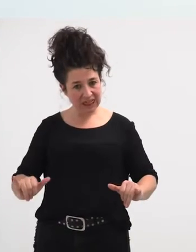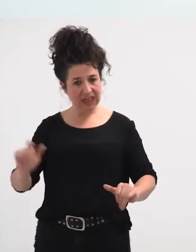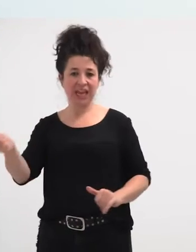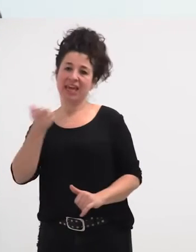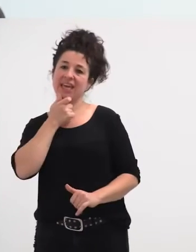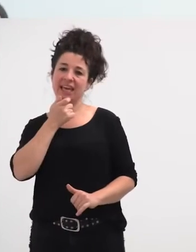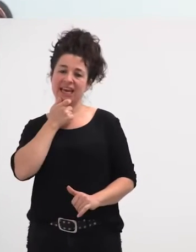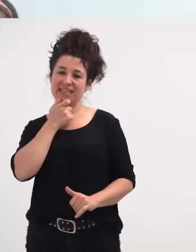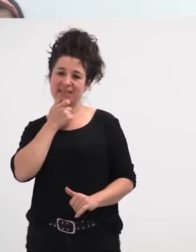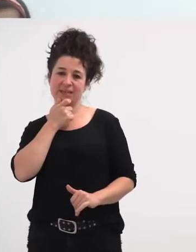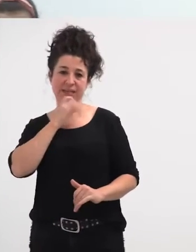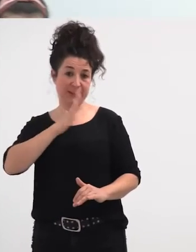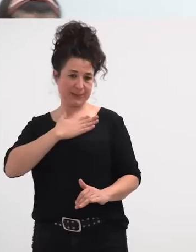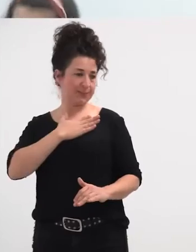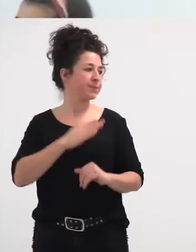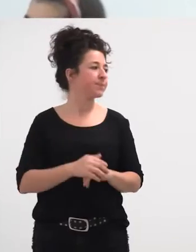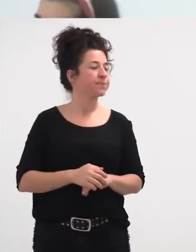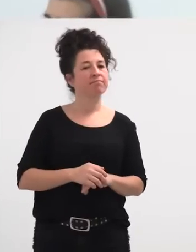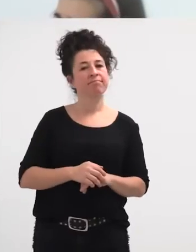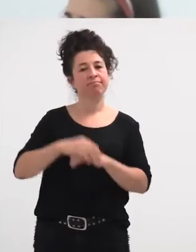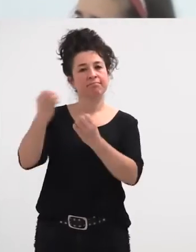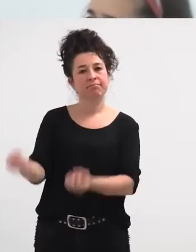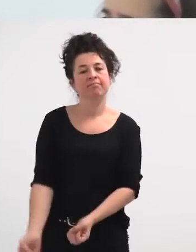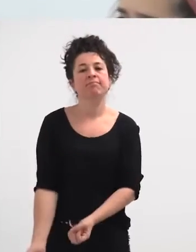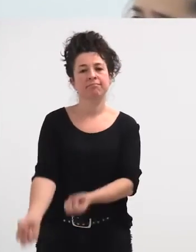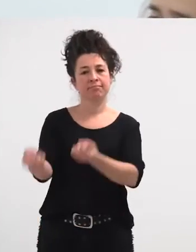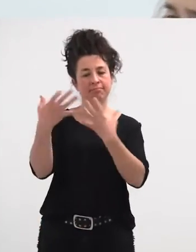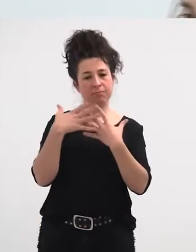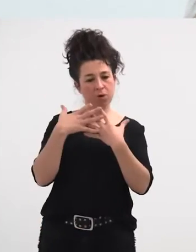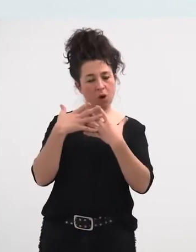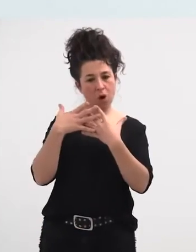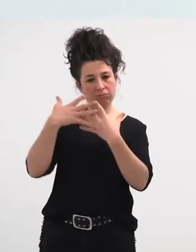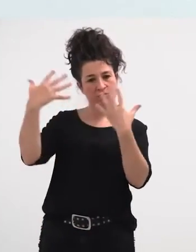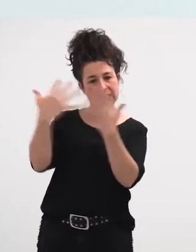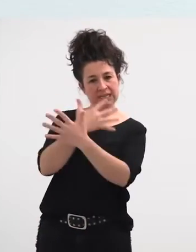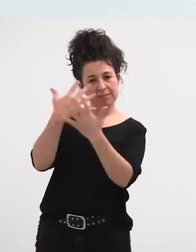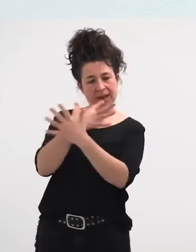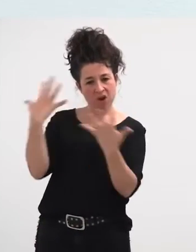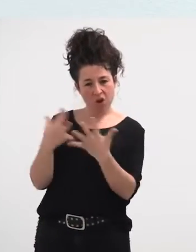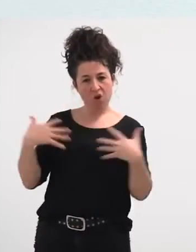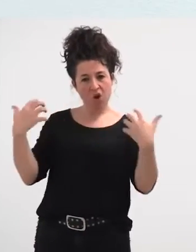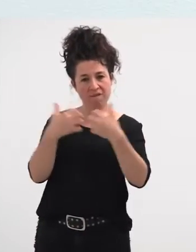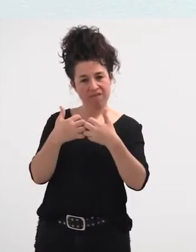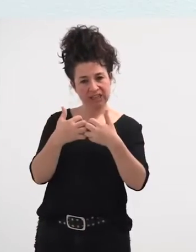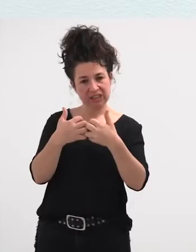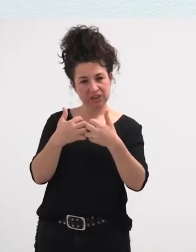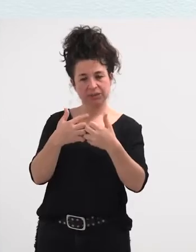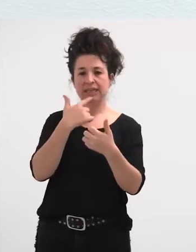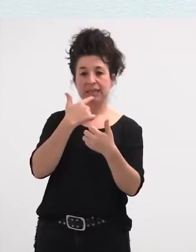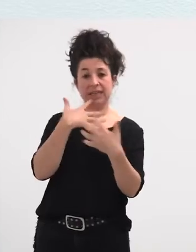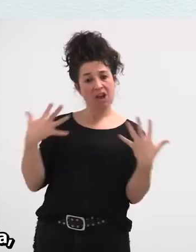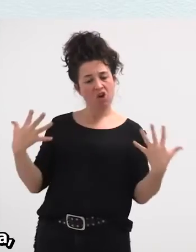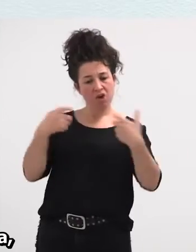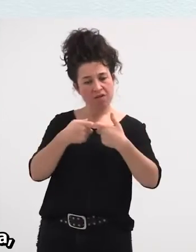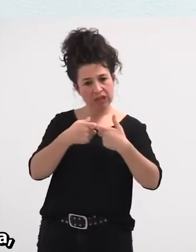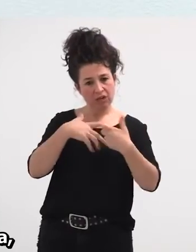eta, egin zigun, horrelako argazki bat, gatazkarena, eta, eta, berak esatezun, gatazkak izaten zituela, mutazioak,